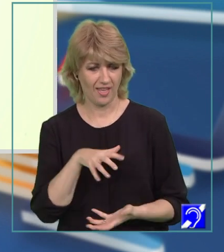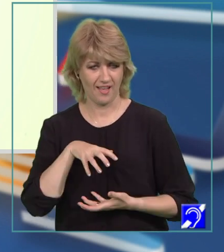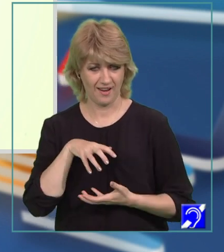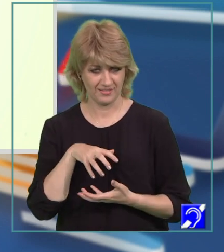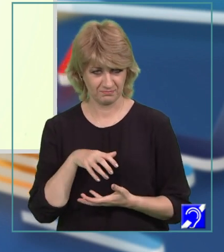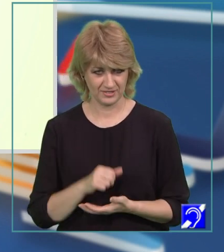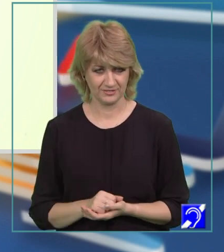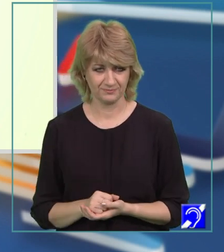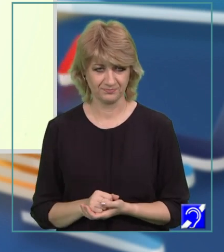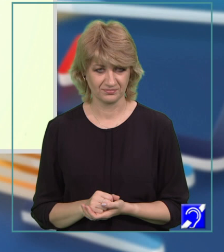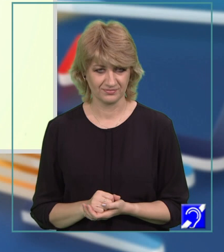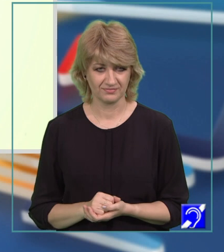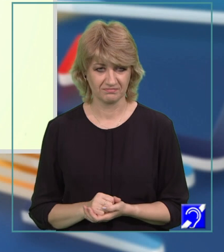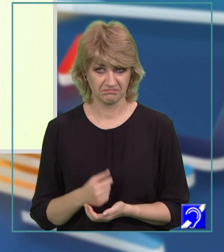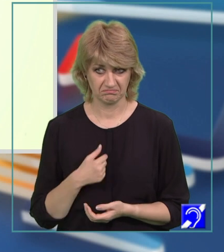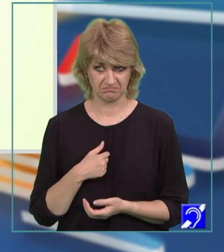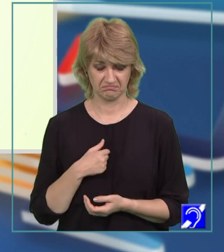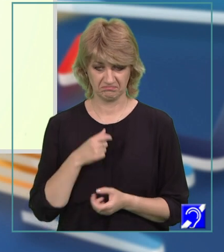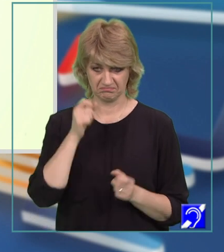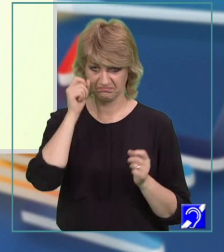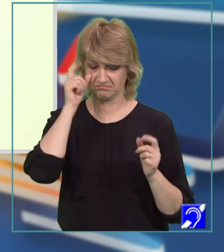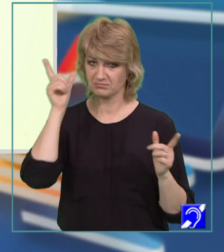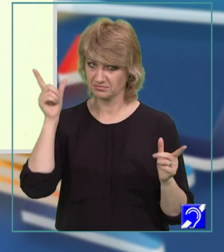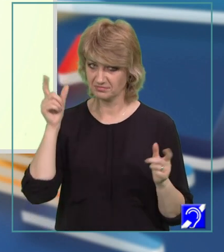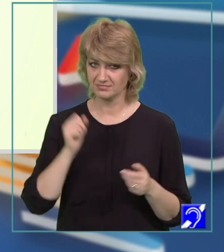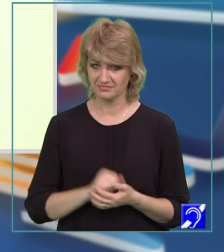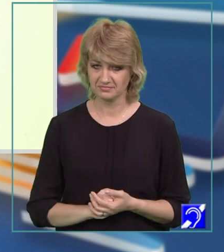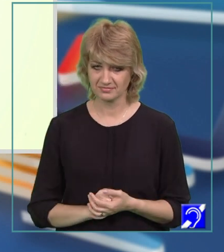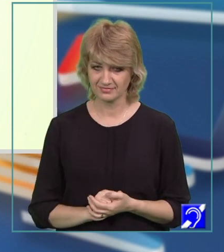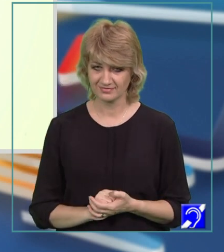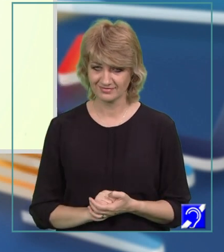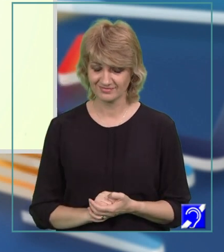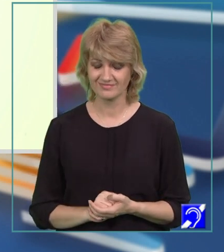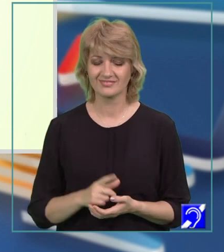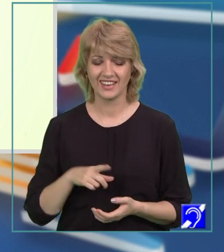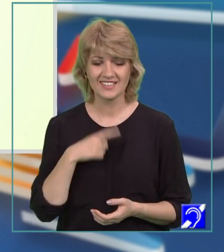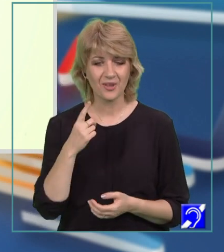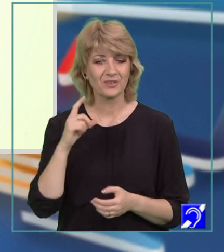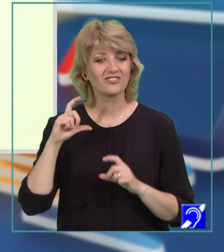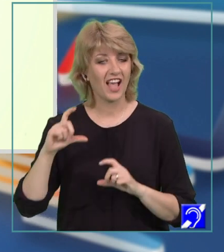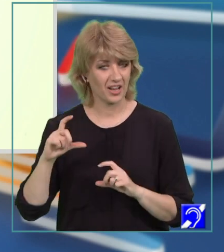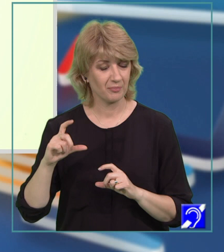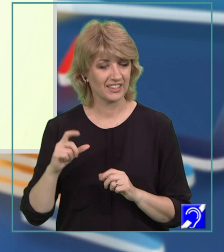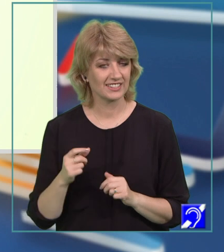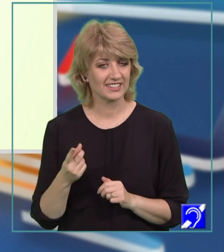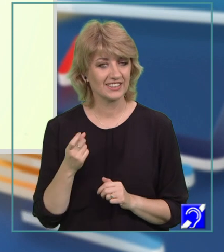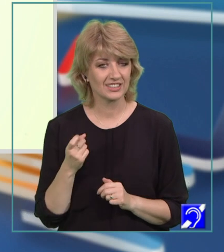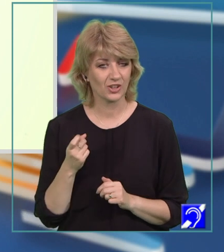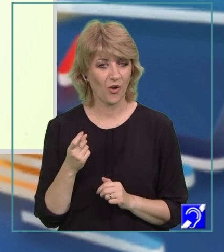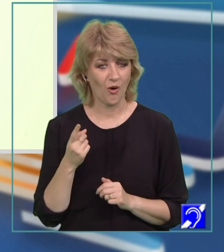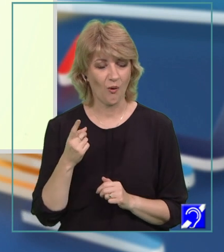dezire cu ele în mână. Eram indignat. Este un fragment dintr-o